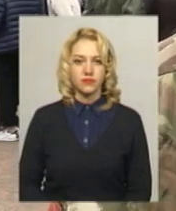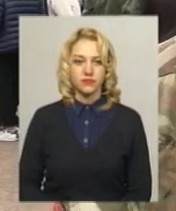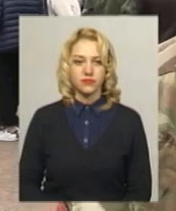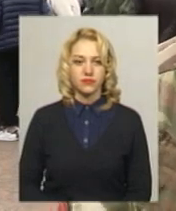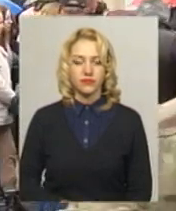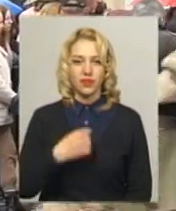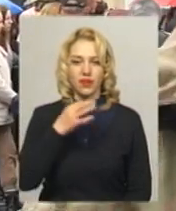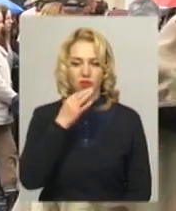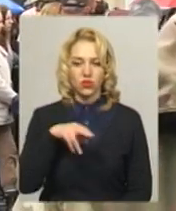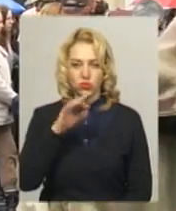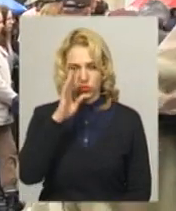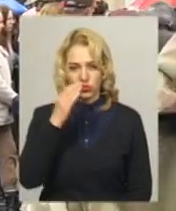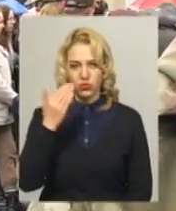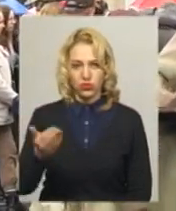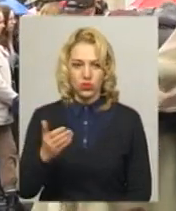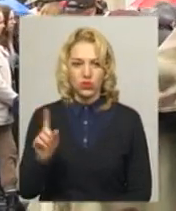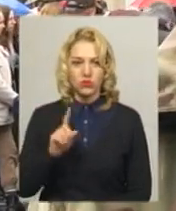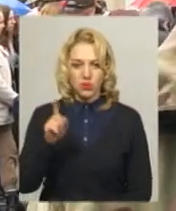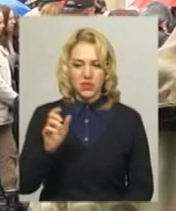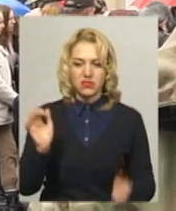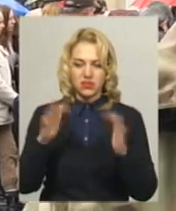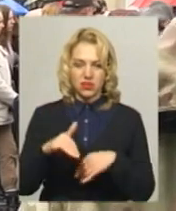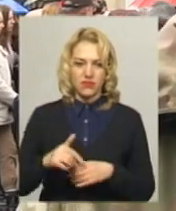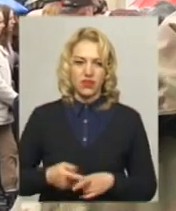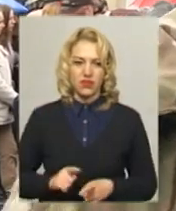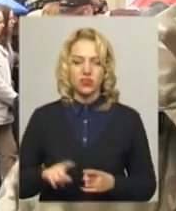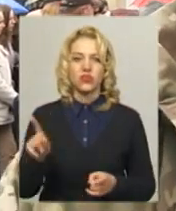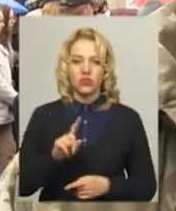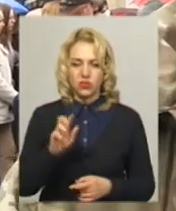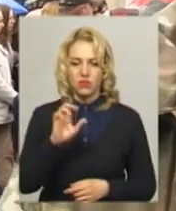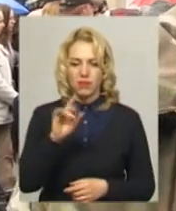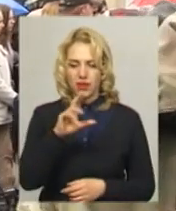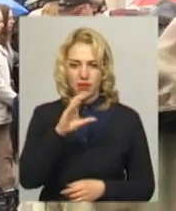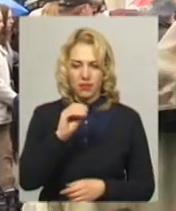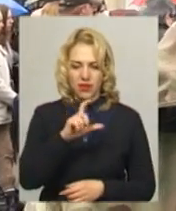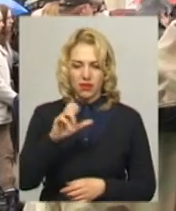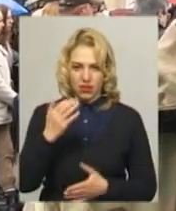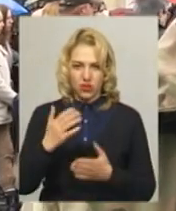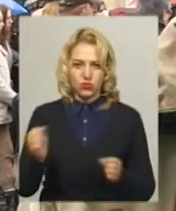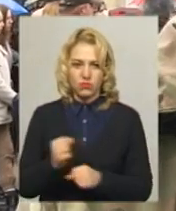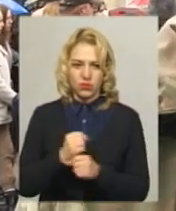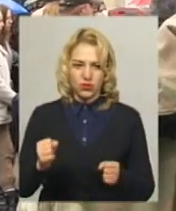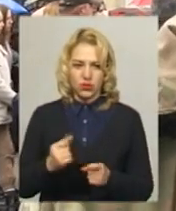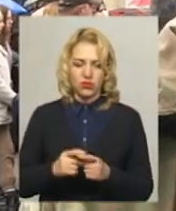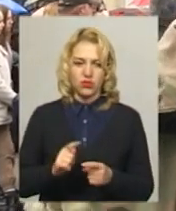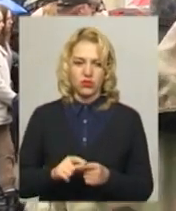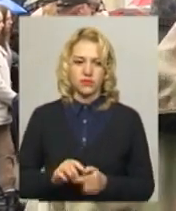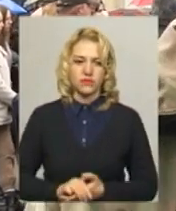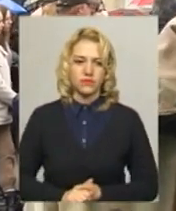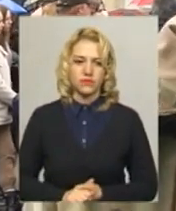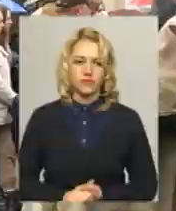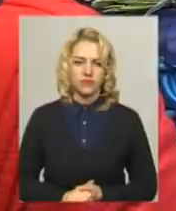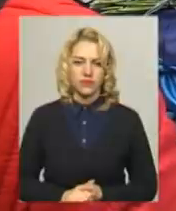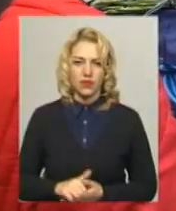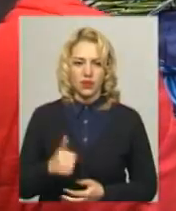Кажу до його, якщо тебе там завалять, то нічого. Якщо Беху підб'ють, а тебе можуть тоді посадити, як зараз пам'ятаю. Він